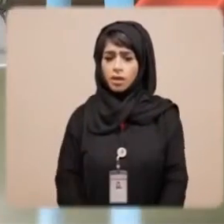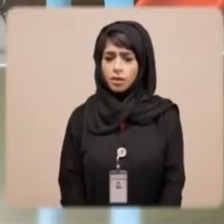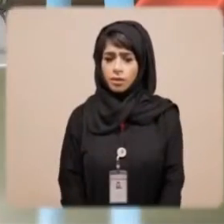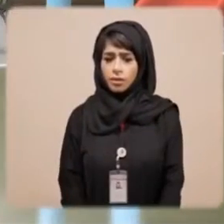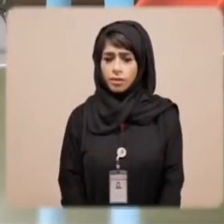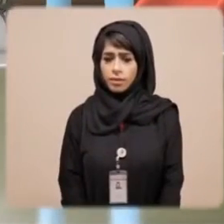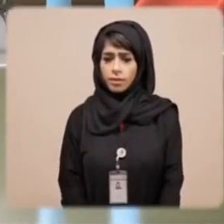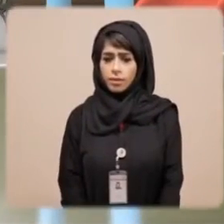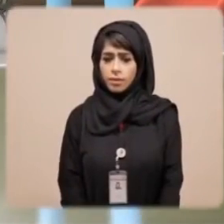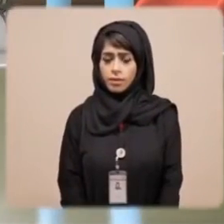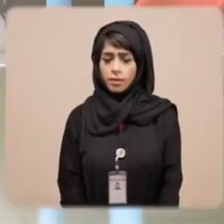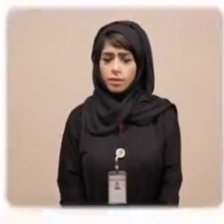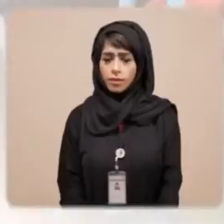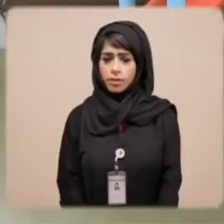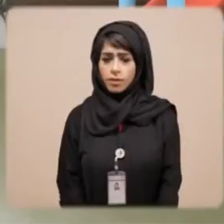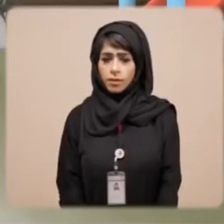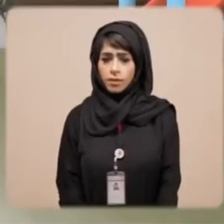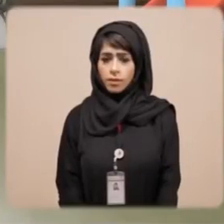الاعاقة